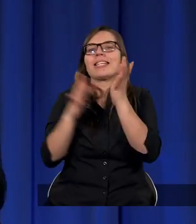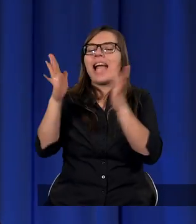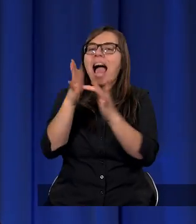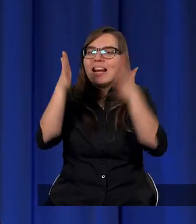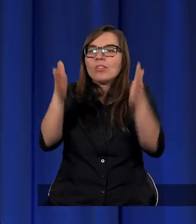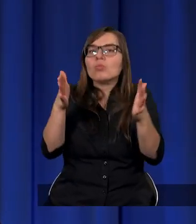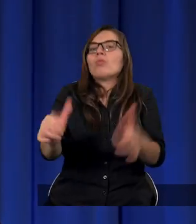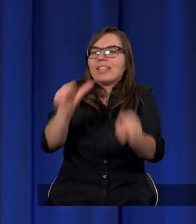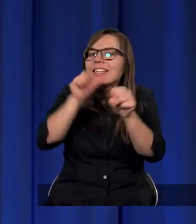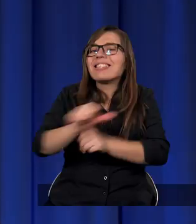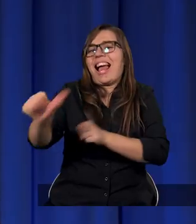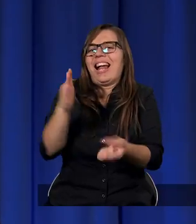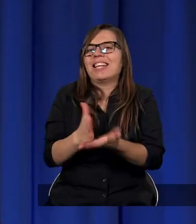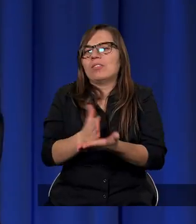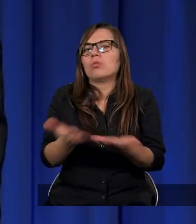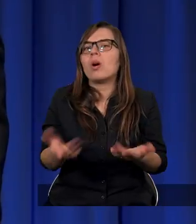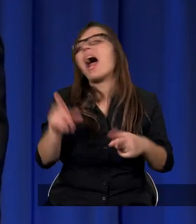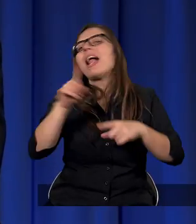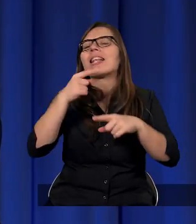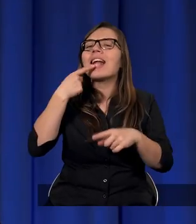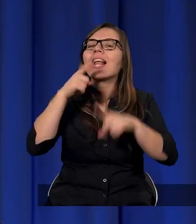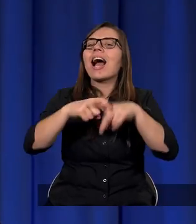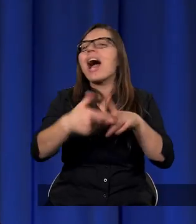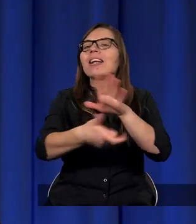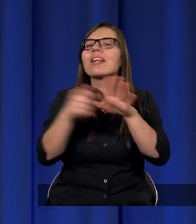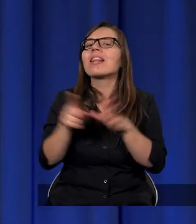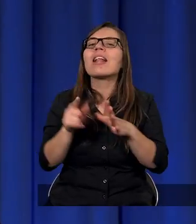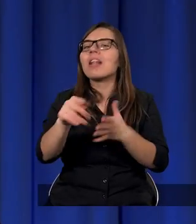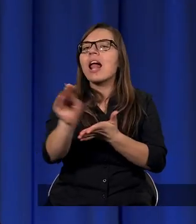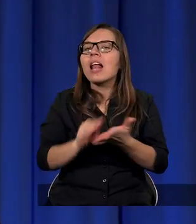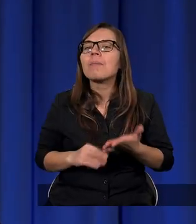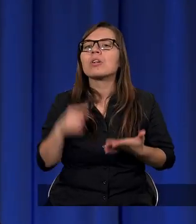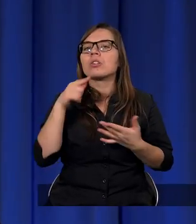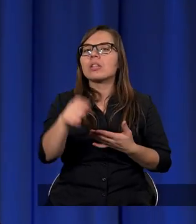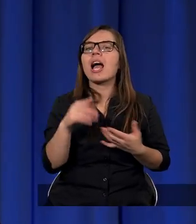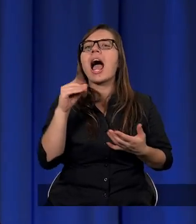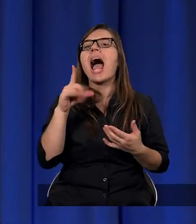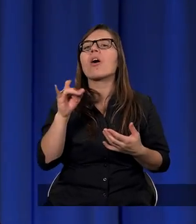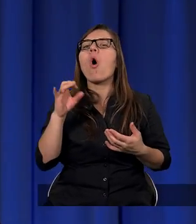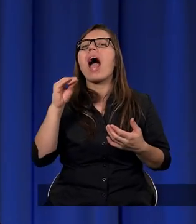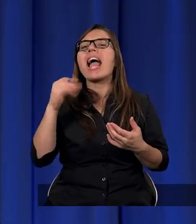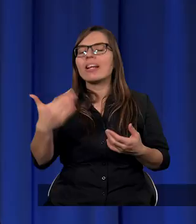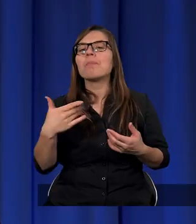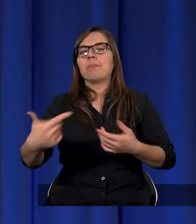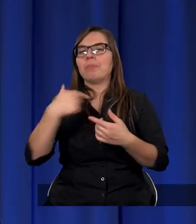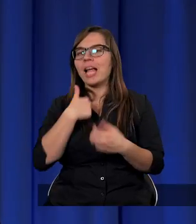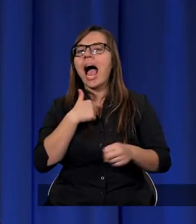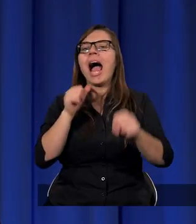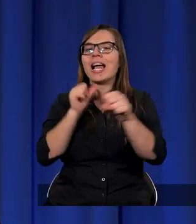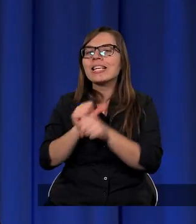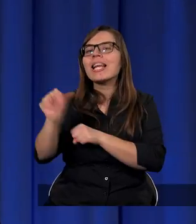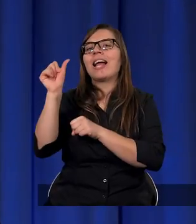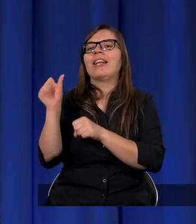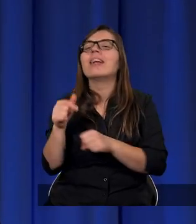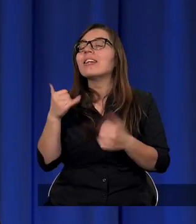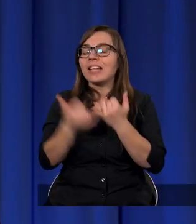Sięgnąłem do języka greckiego, jak to tam jest napisane. Jest tam napisane ego eimi, czyli ja jestem. Zazwyczaj,